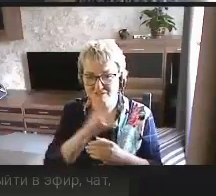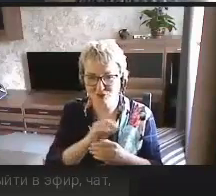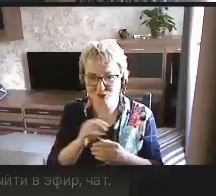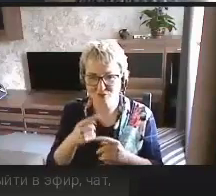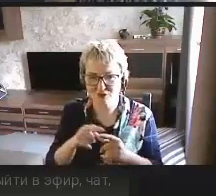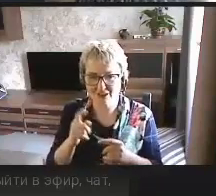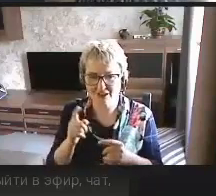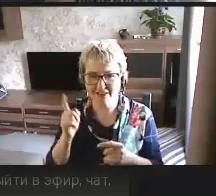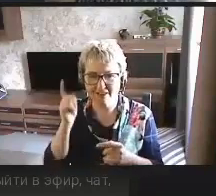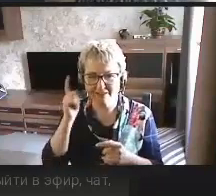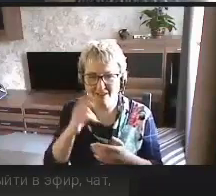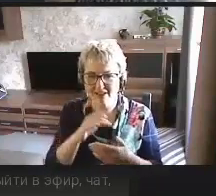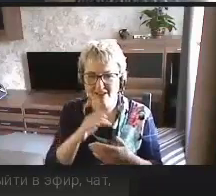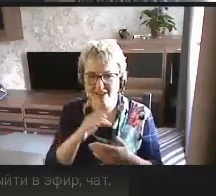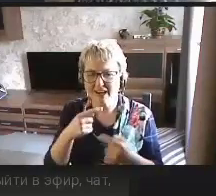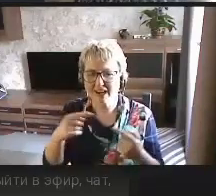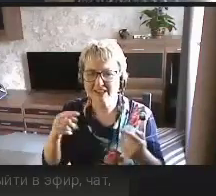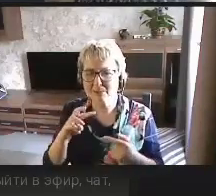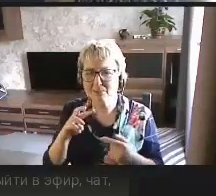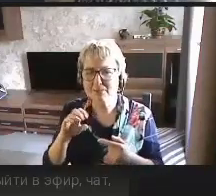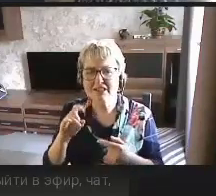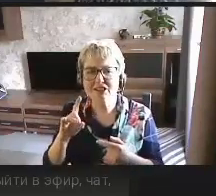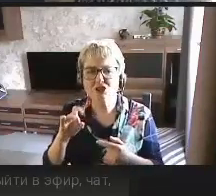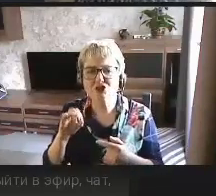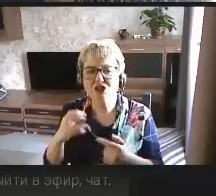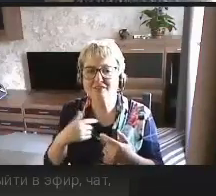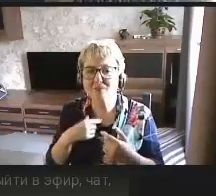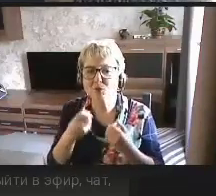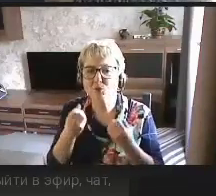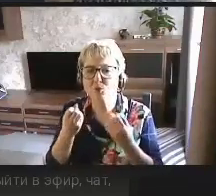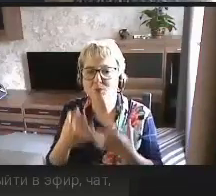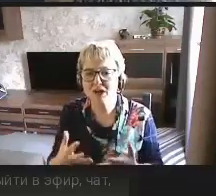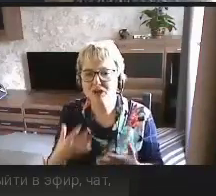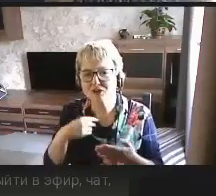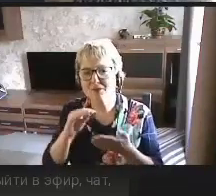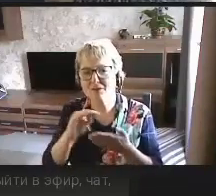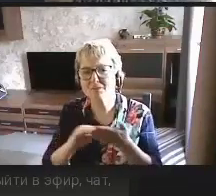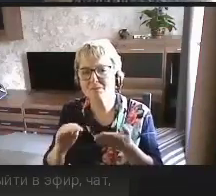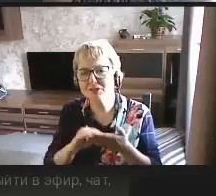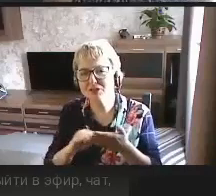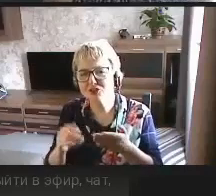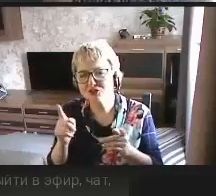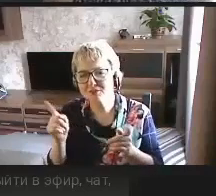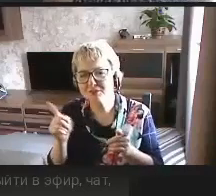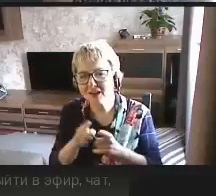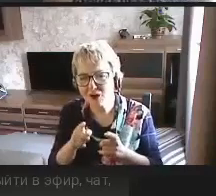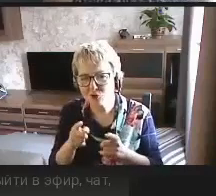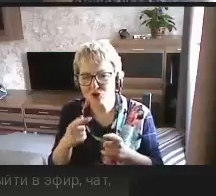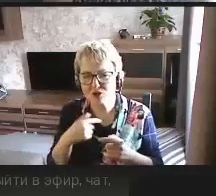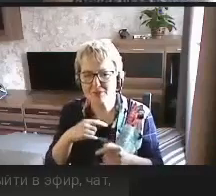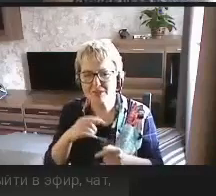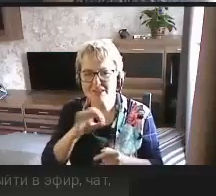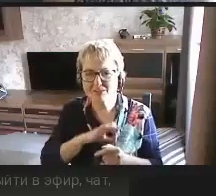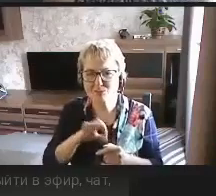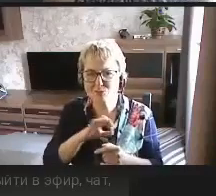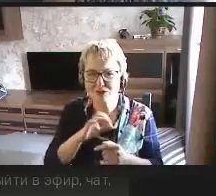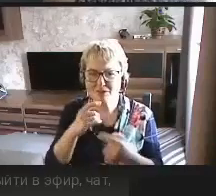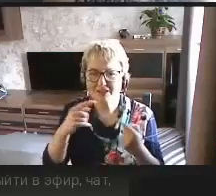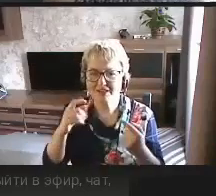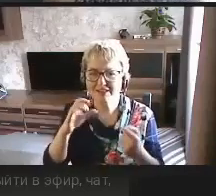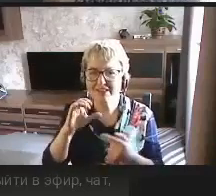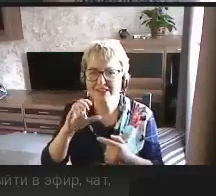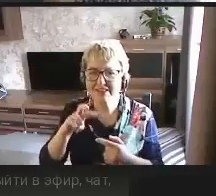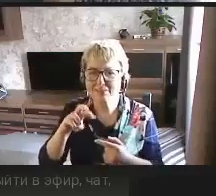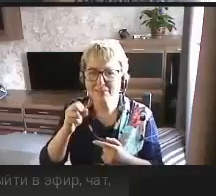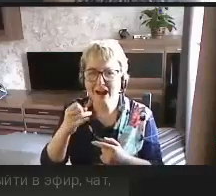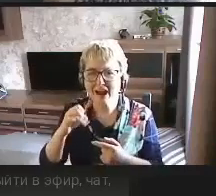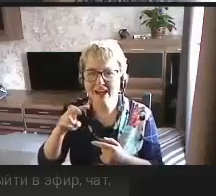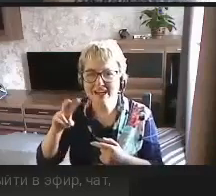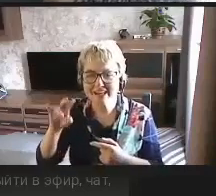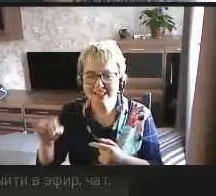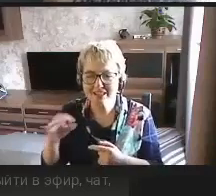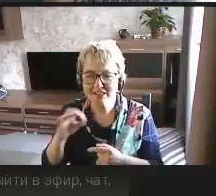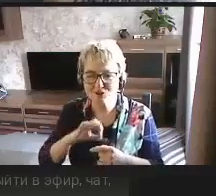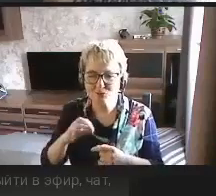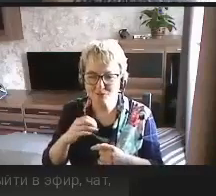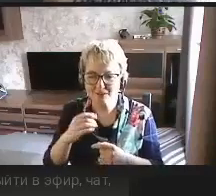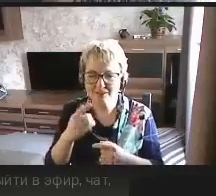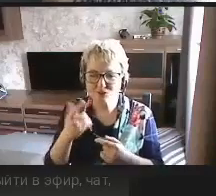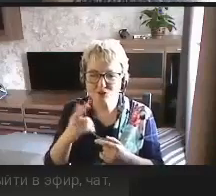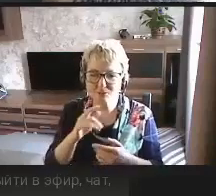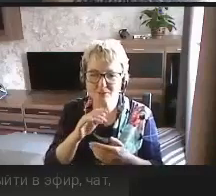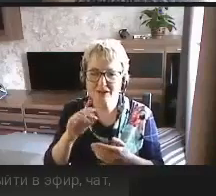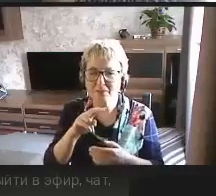мессенджеры мы упрощаем. Мы пишем, короче, мы используем смайлики, чтобы вот эти вот своего рода